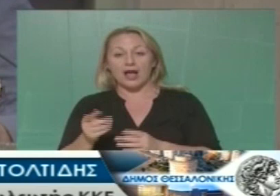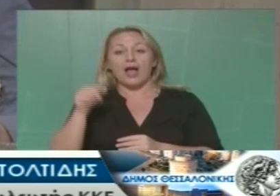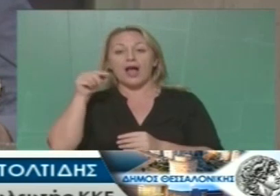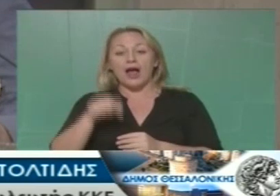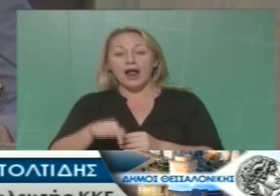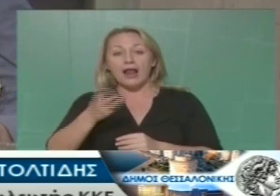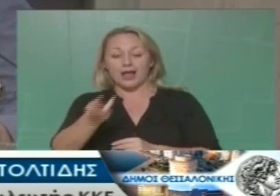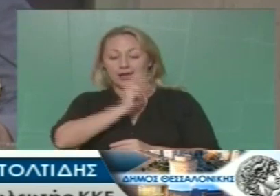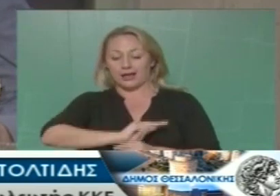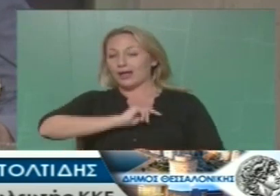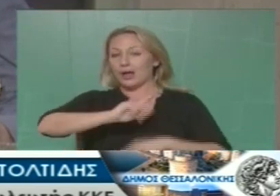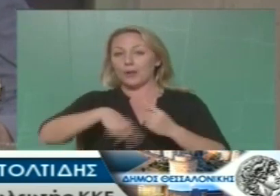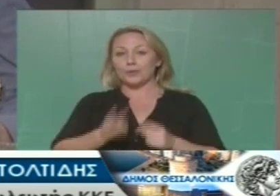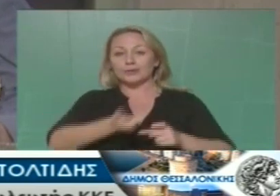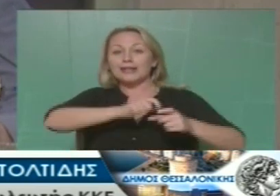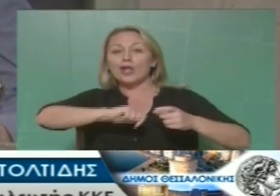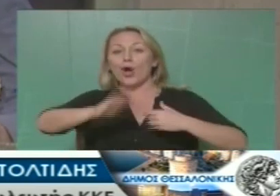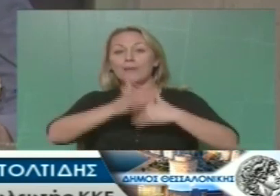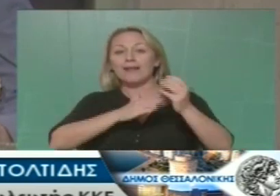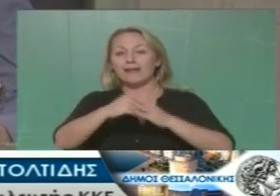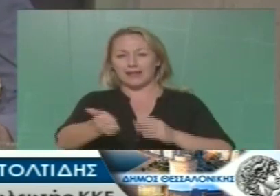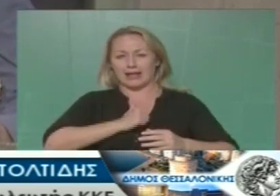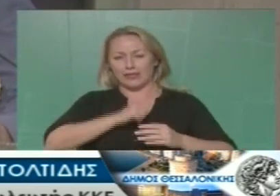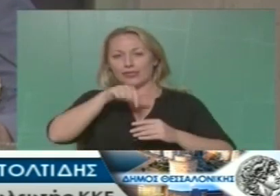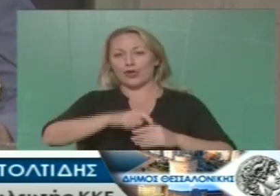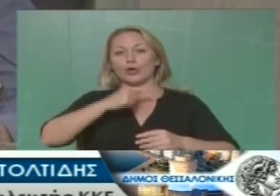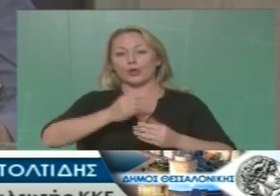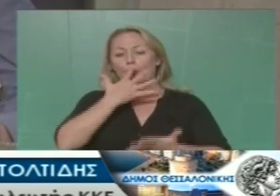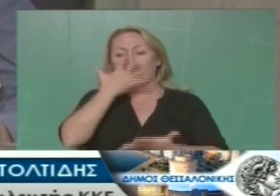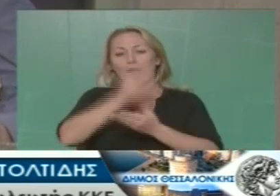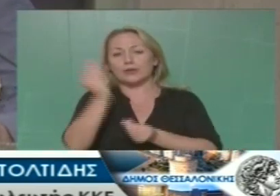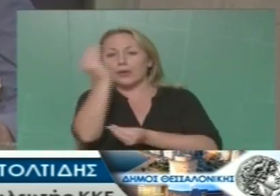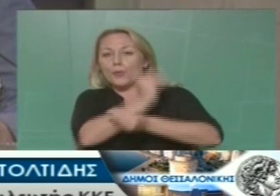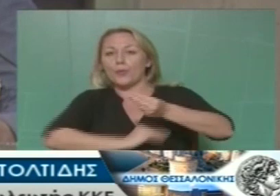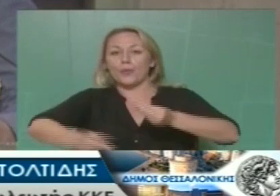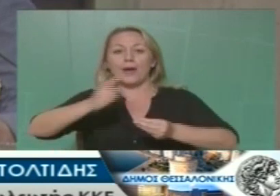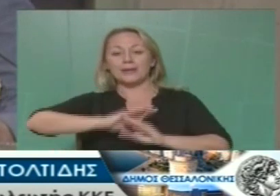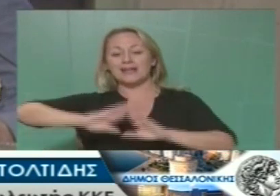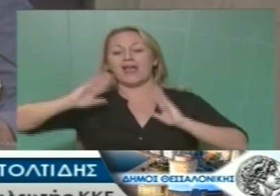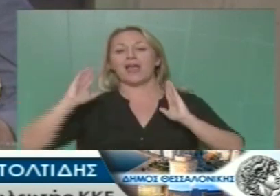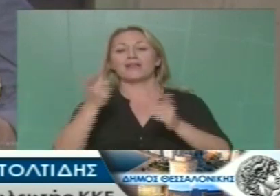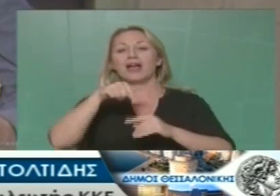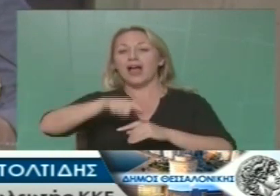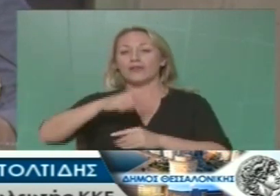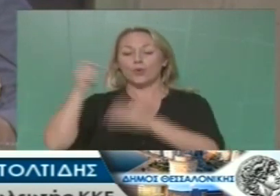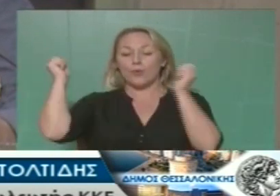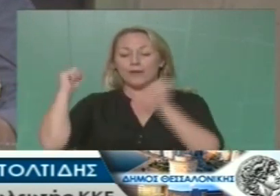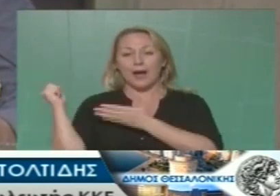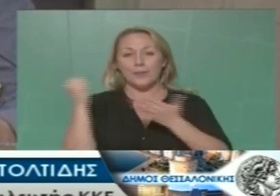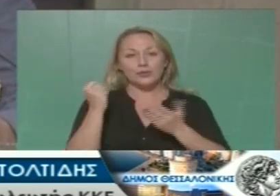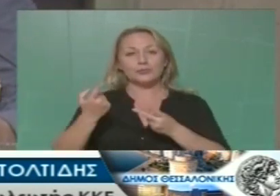μόνο η ωφελημένη κατασκευαστική όμιλη που εκτόξευσαν το κόστος λειτουργούσαν εκβιαστικά με καθυστερήσεις και διακοπές του έργου